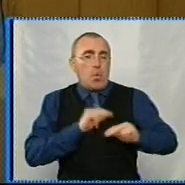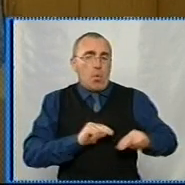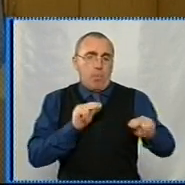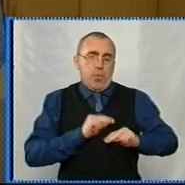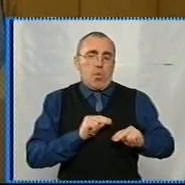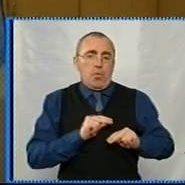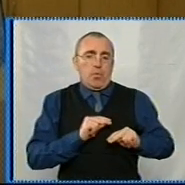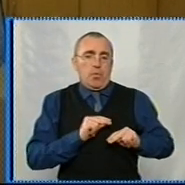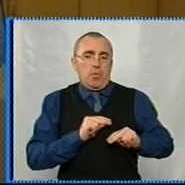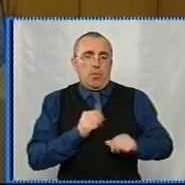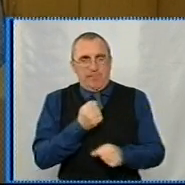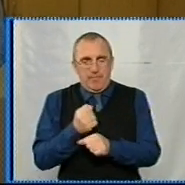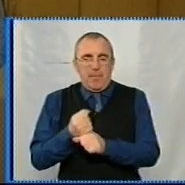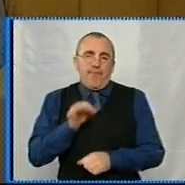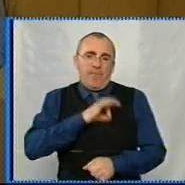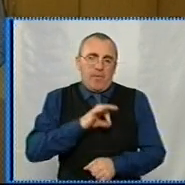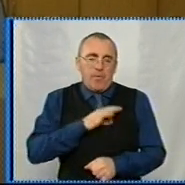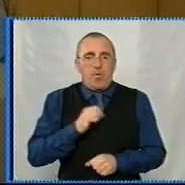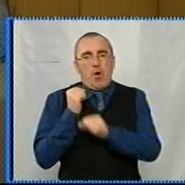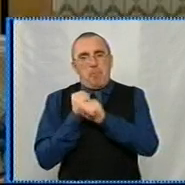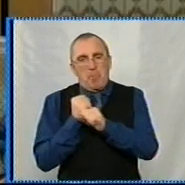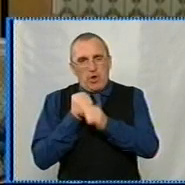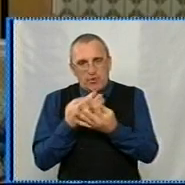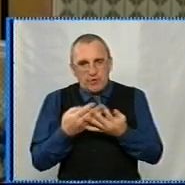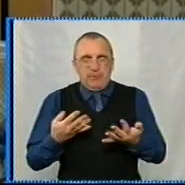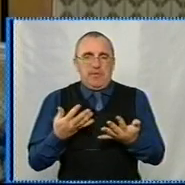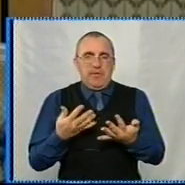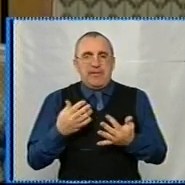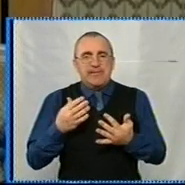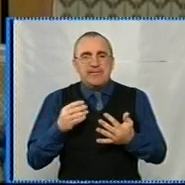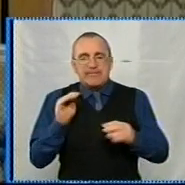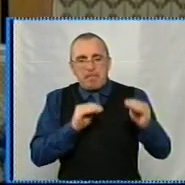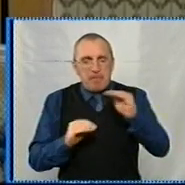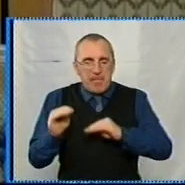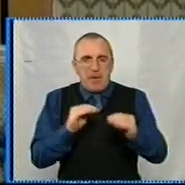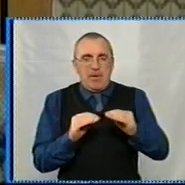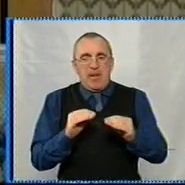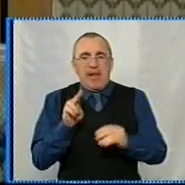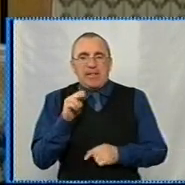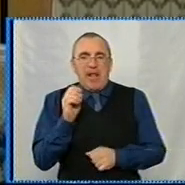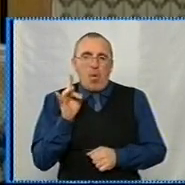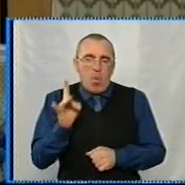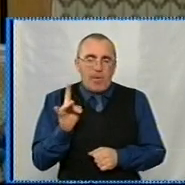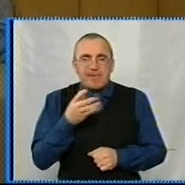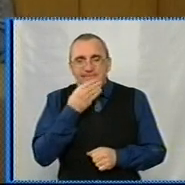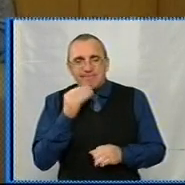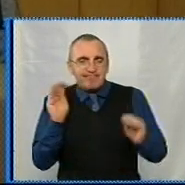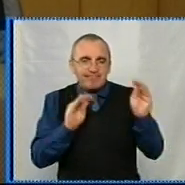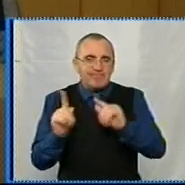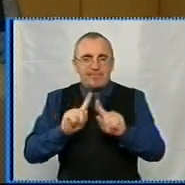використовуючи мішковину, спеції, різноманітні елементи декору. Як правило, це такі